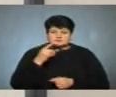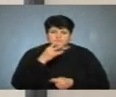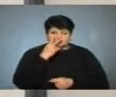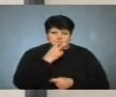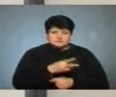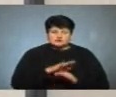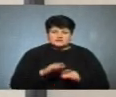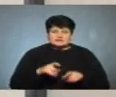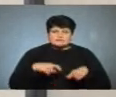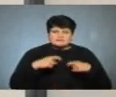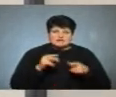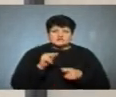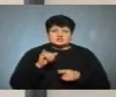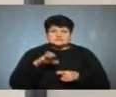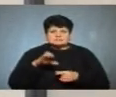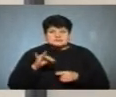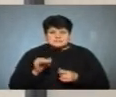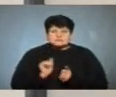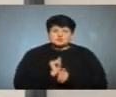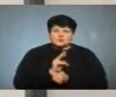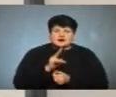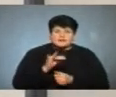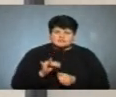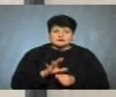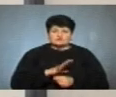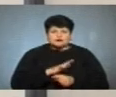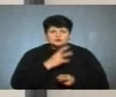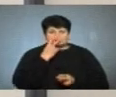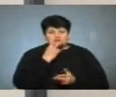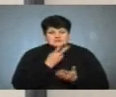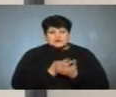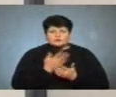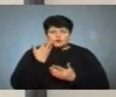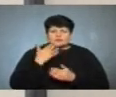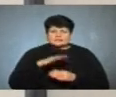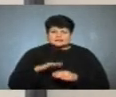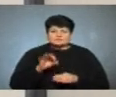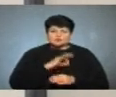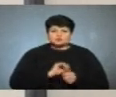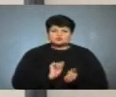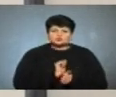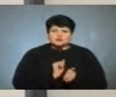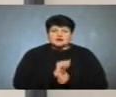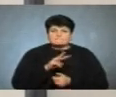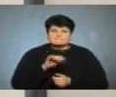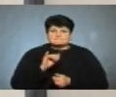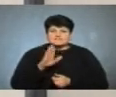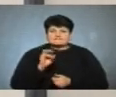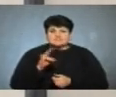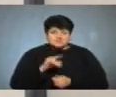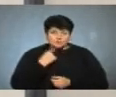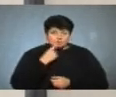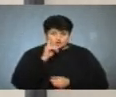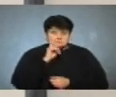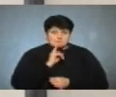діти бігають за чіпсами, за сухариками. Інколи навіть спостерігаю, коли діти вживають суху мівіну, і вони говорять, що воно смачно,